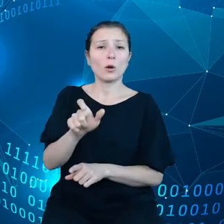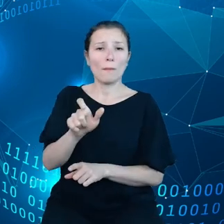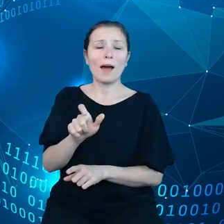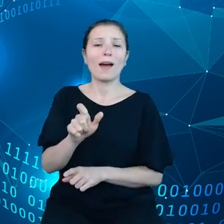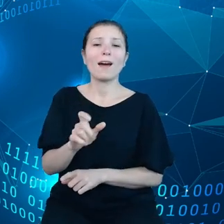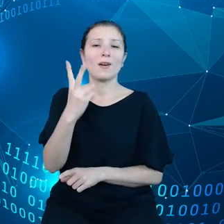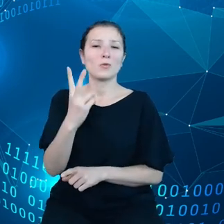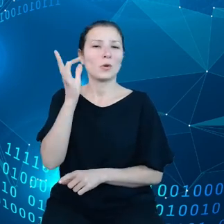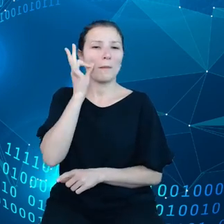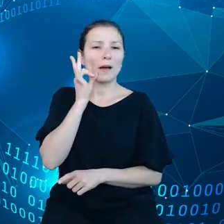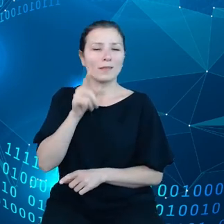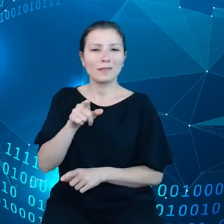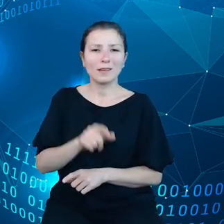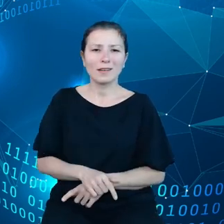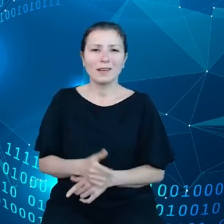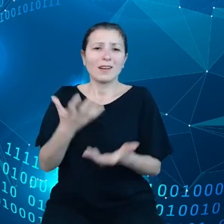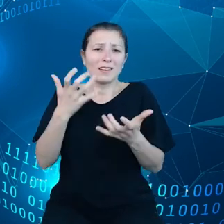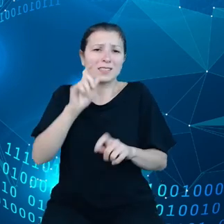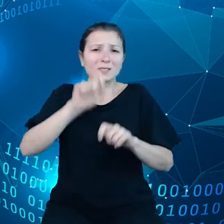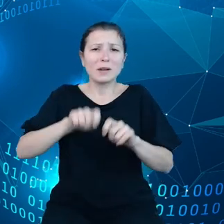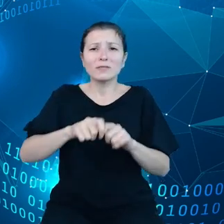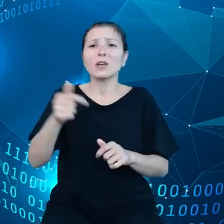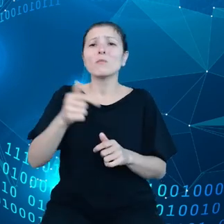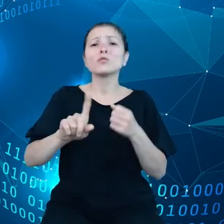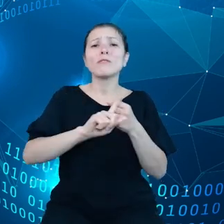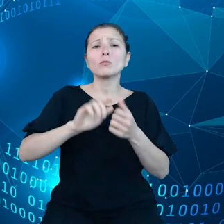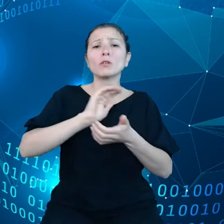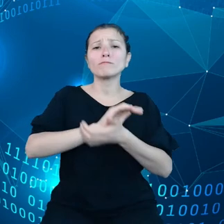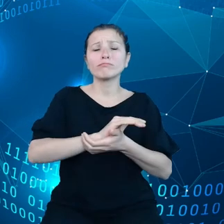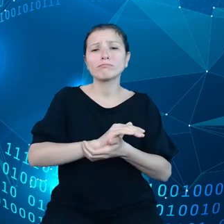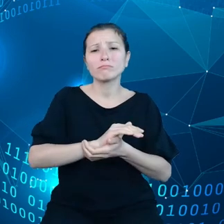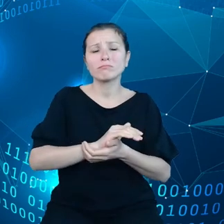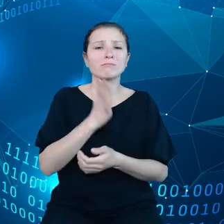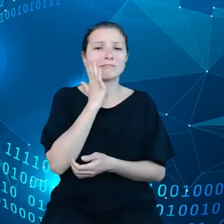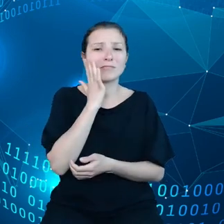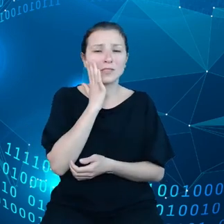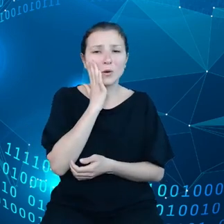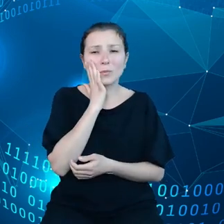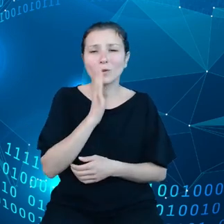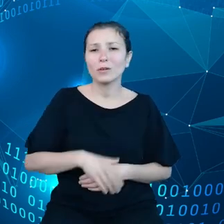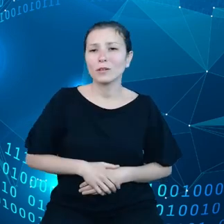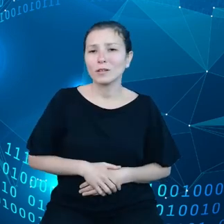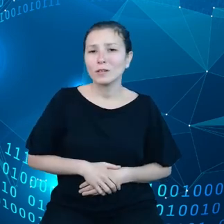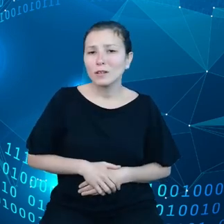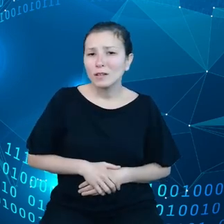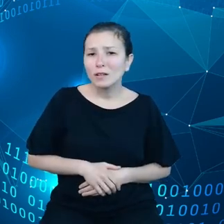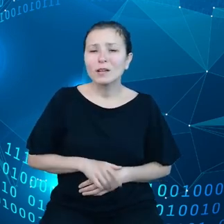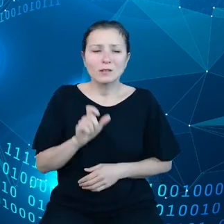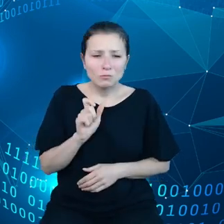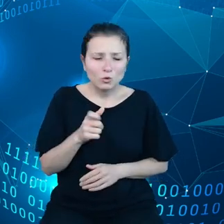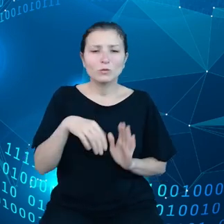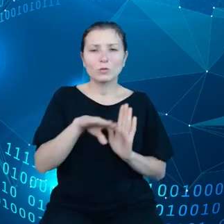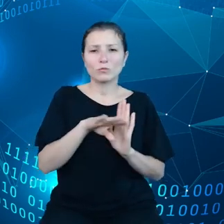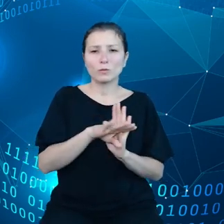bardzo proste sprawdzenie, musi wystawić fakturę. Wiadomo, tutaj przepisy związane z